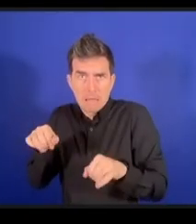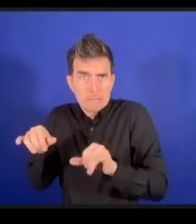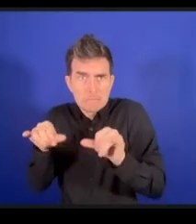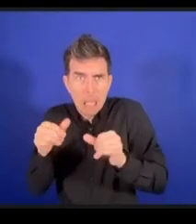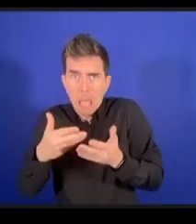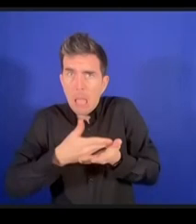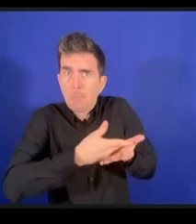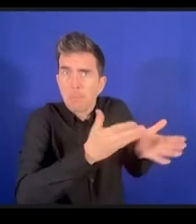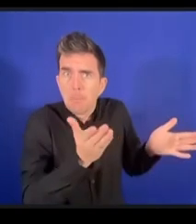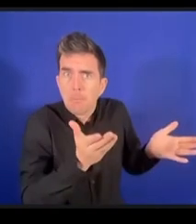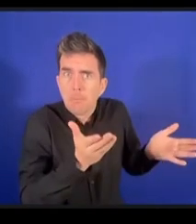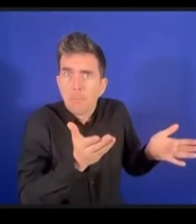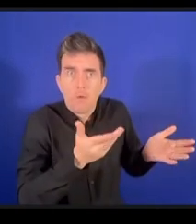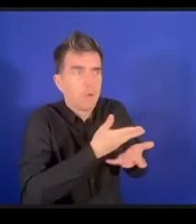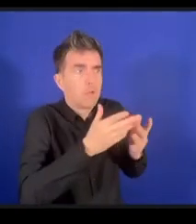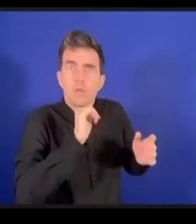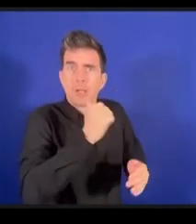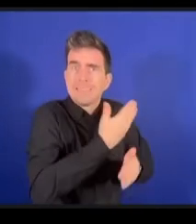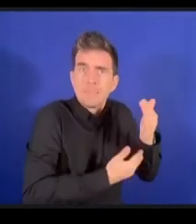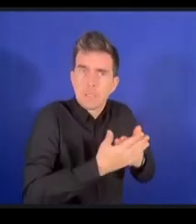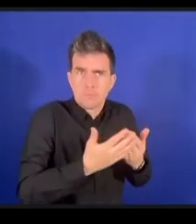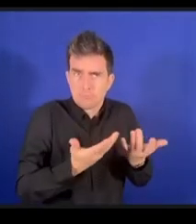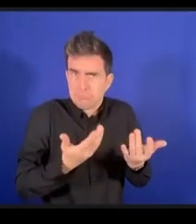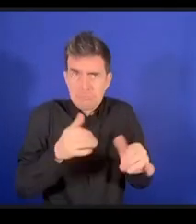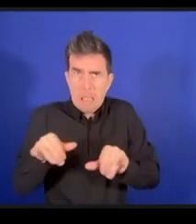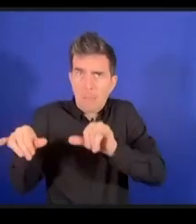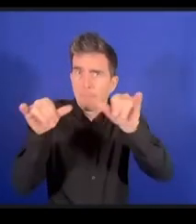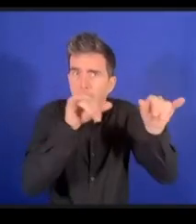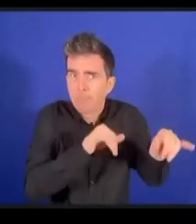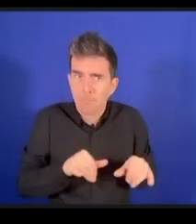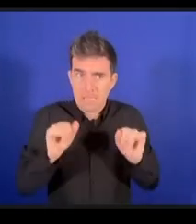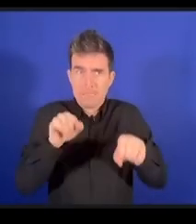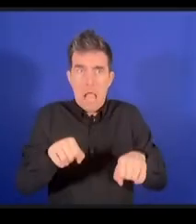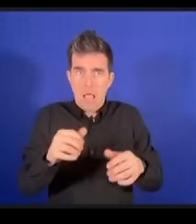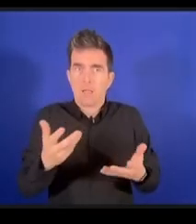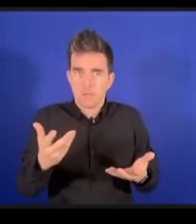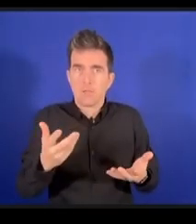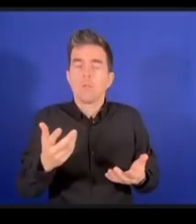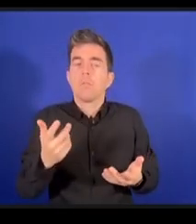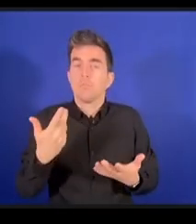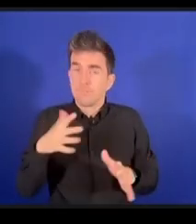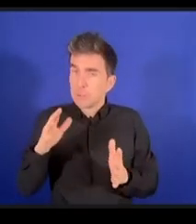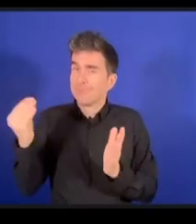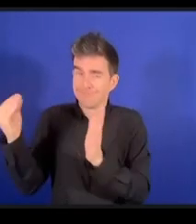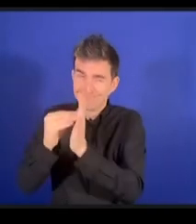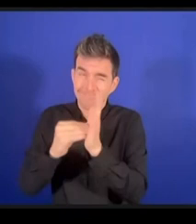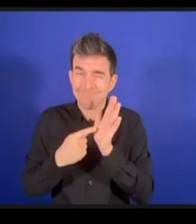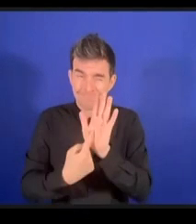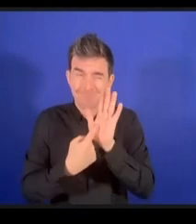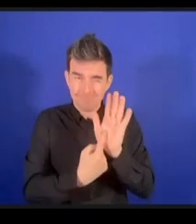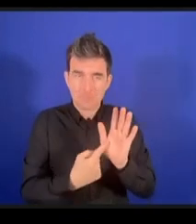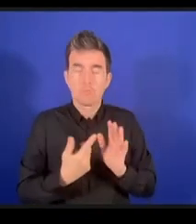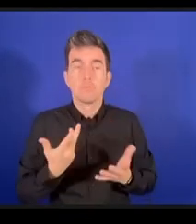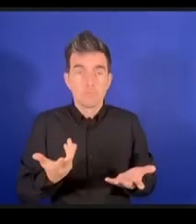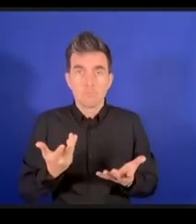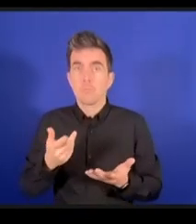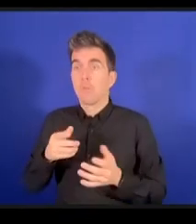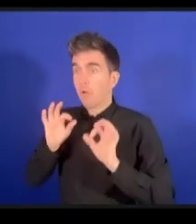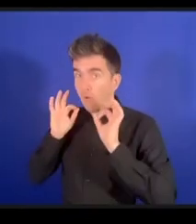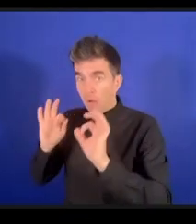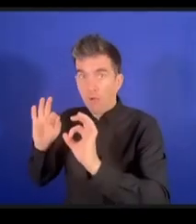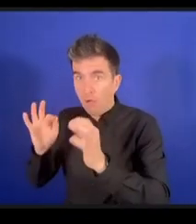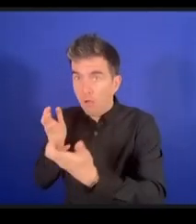handicaps et parfois certains nous rappellent que ce serait certainement mieux pour